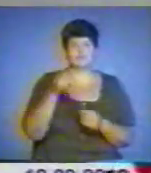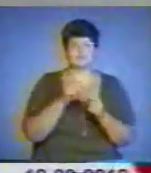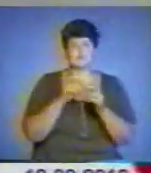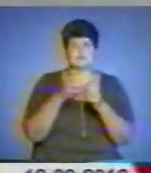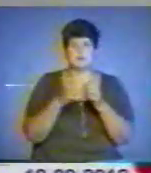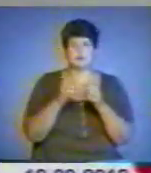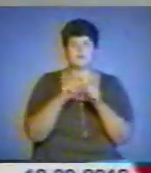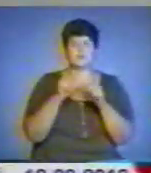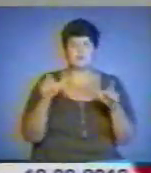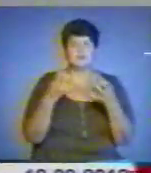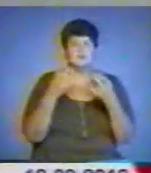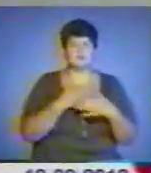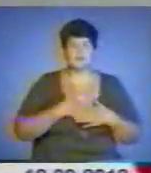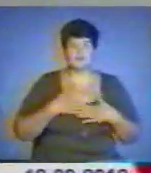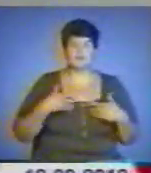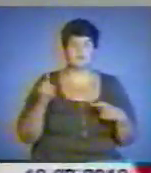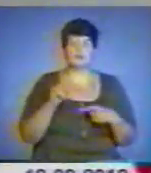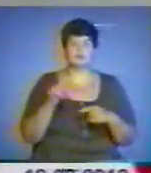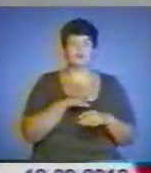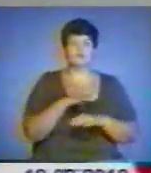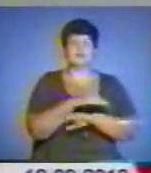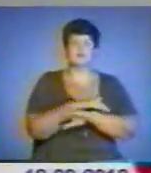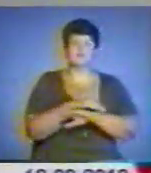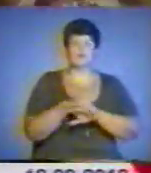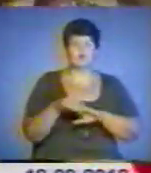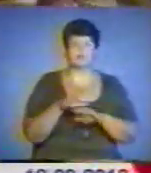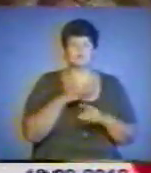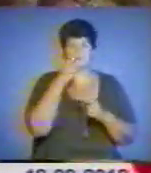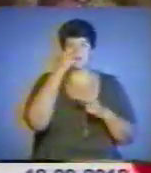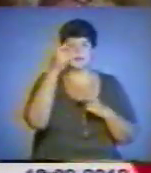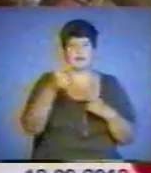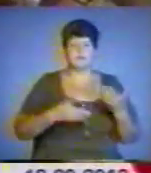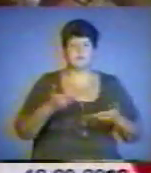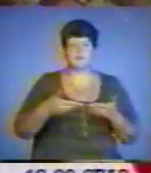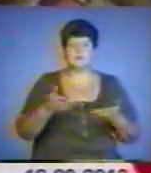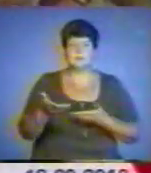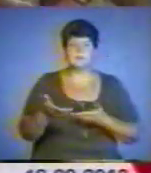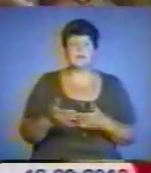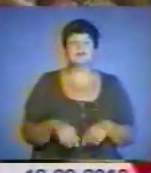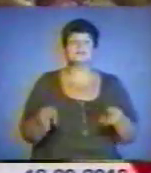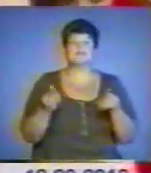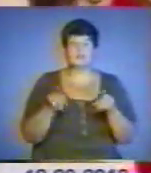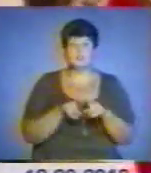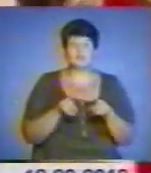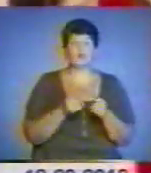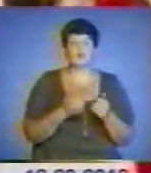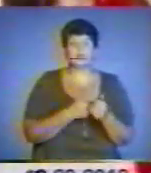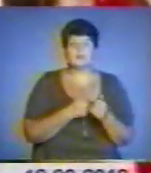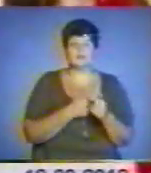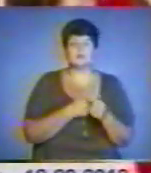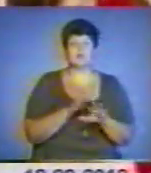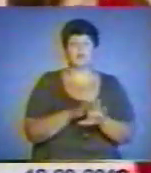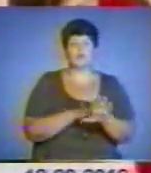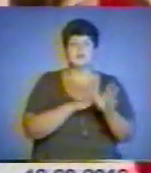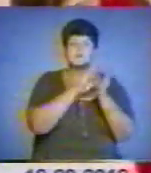не хотілося, щоб він був на дворі, бо далеко йти. І, звичайно, зауважують школярі, перед заняттями хотілося б довше